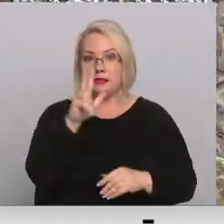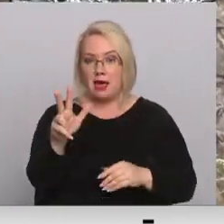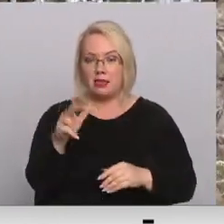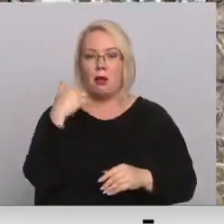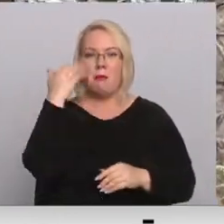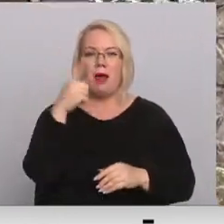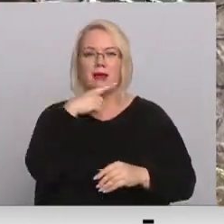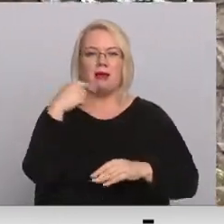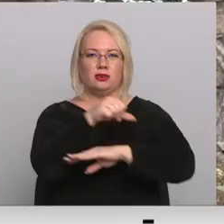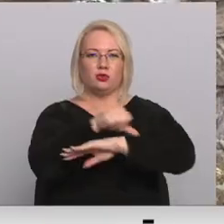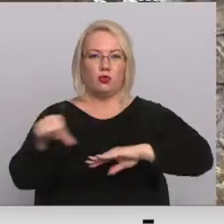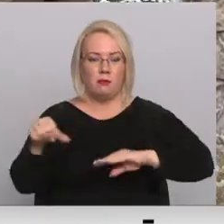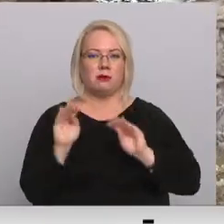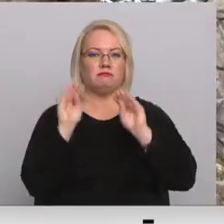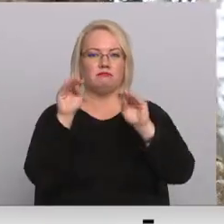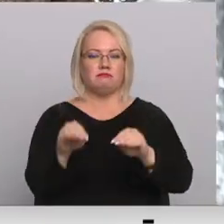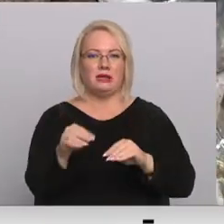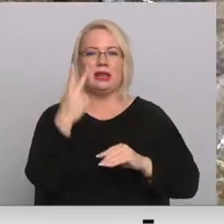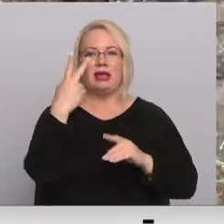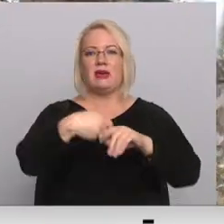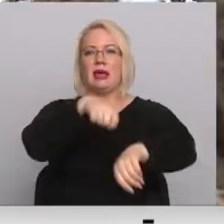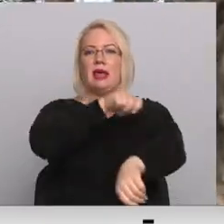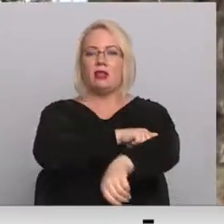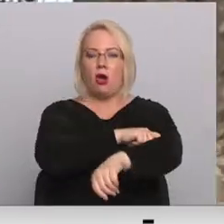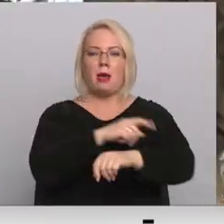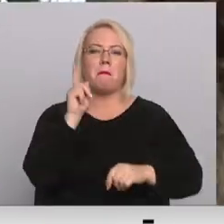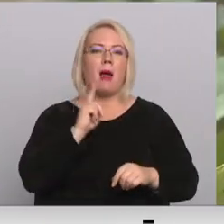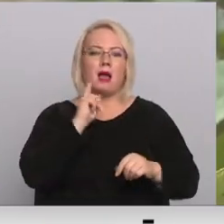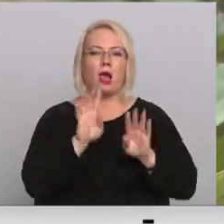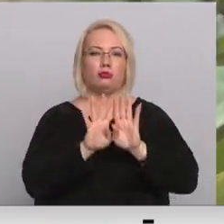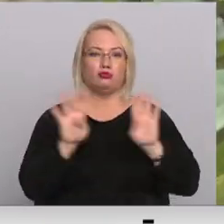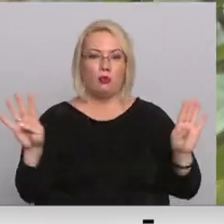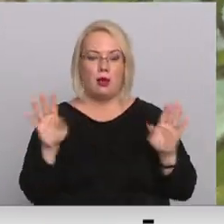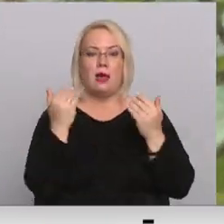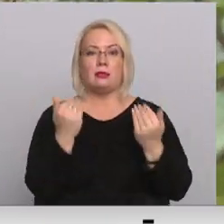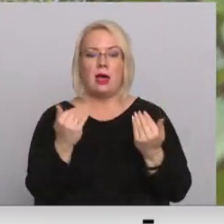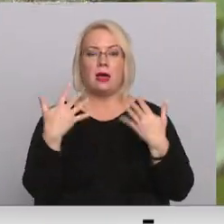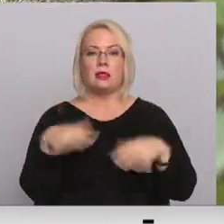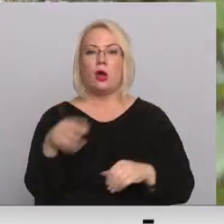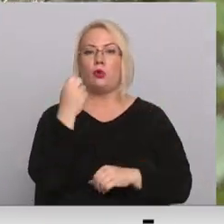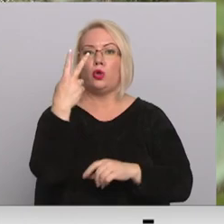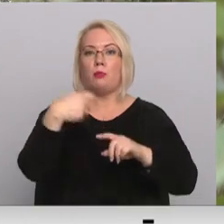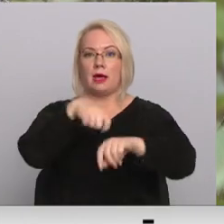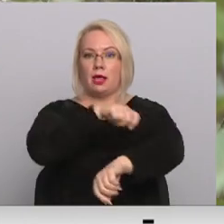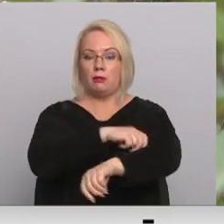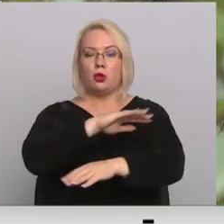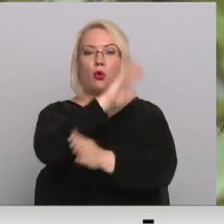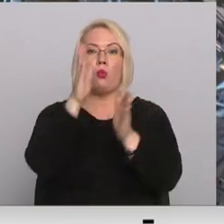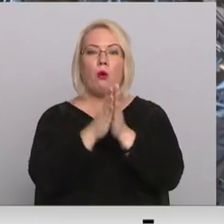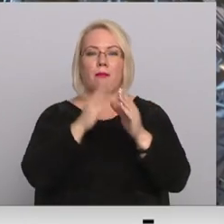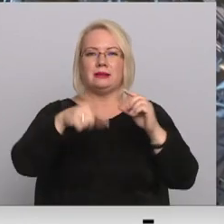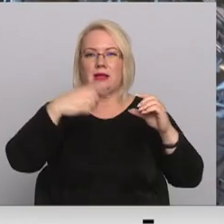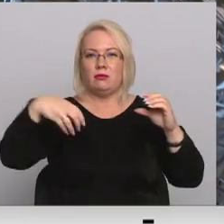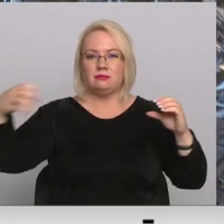Baltkrievijas robežas bija uzstādīti nepilni divi kilometru pagaidu žoga, šobrīd jau 12 kilometri. Kopumā dzeloņu